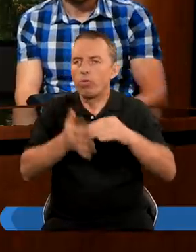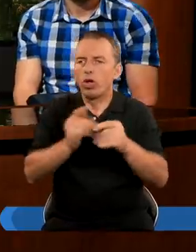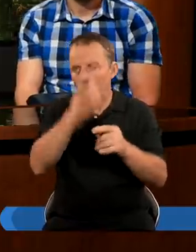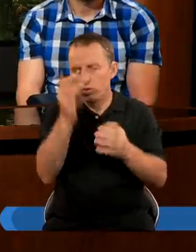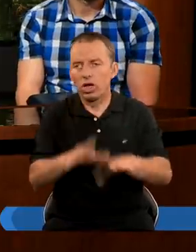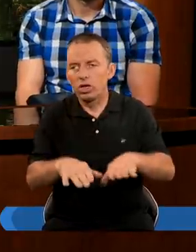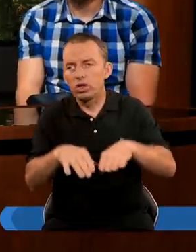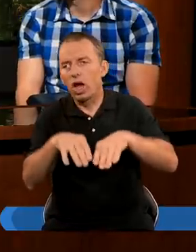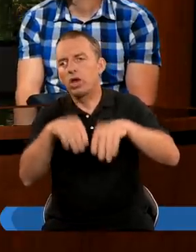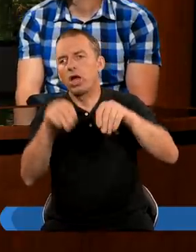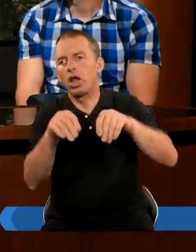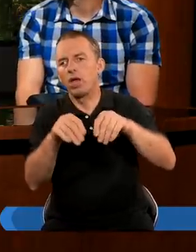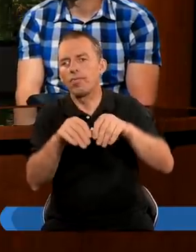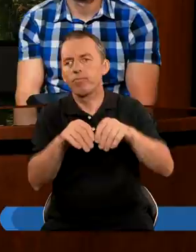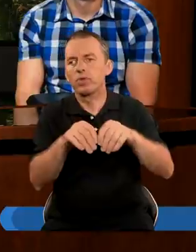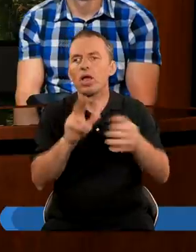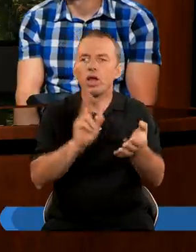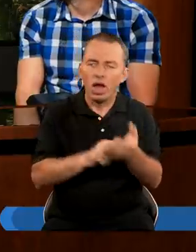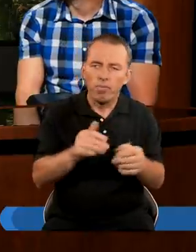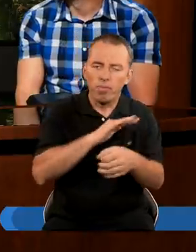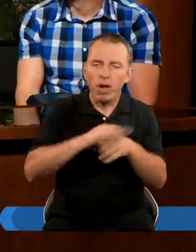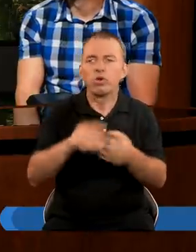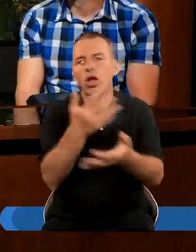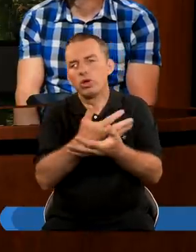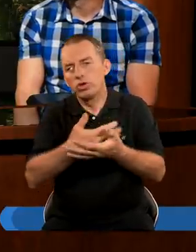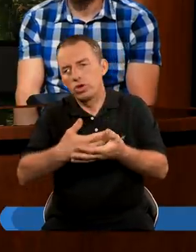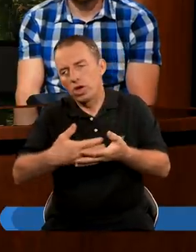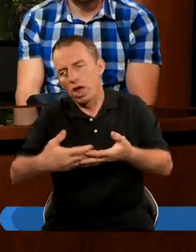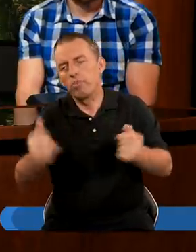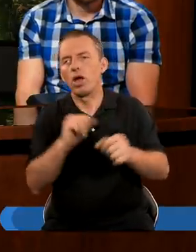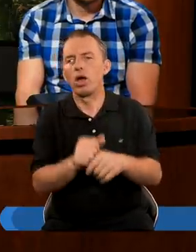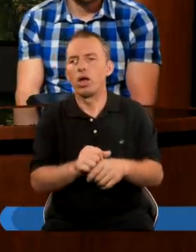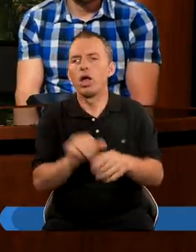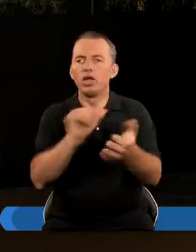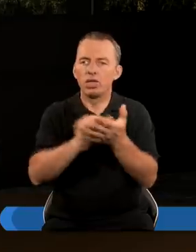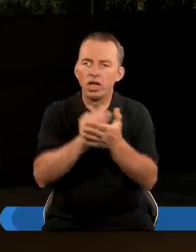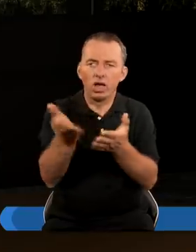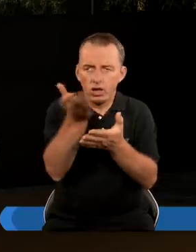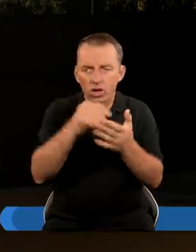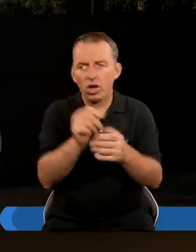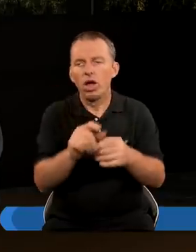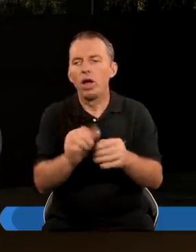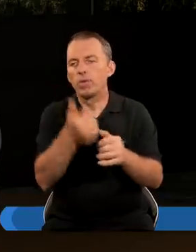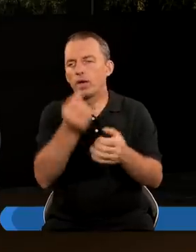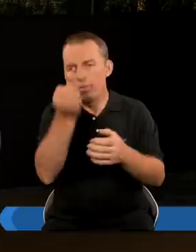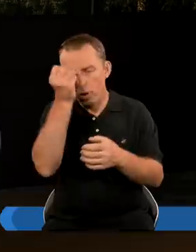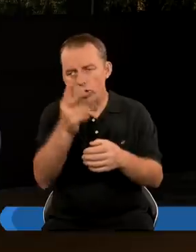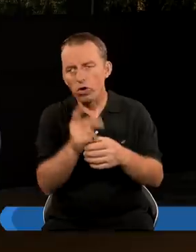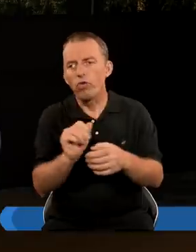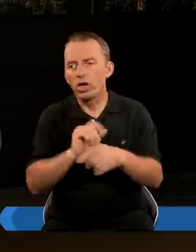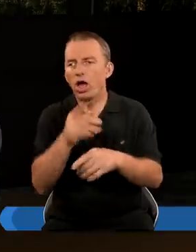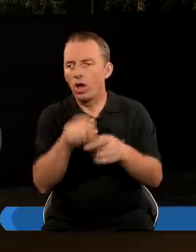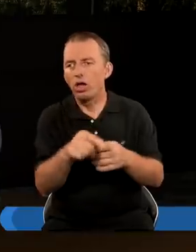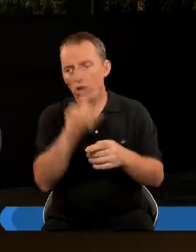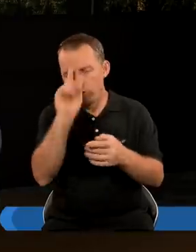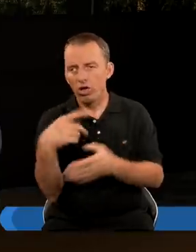Kiedy ludzie zaczęli Napełniać ziemię I w jedenastym rozdziale Księgi Rodzajów jest mowa o tym